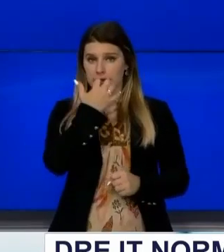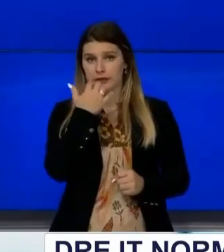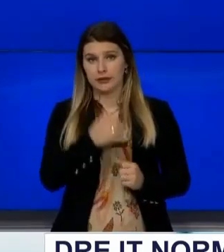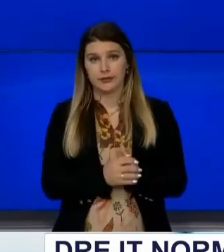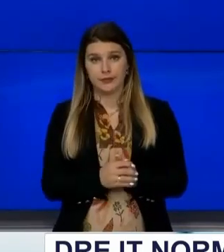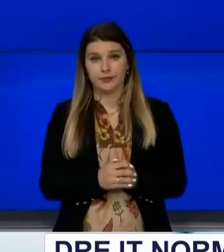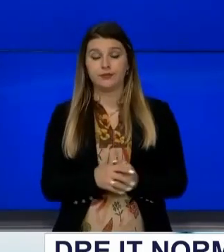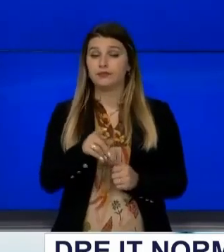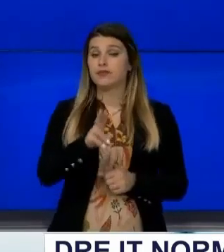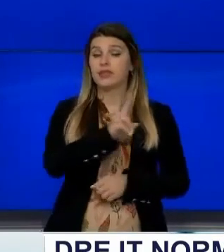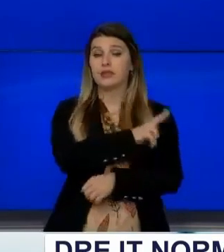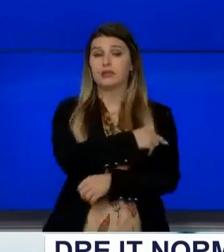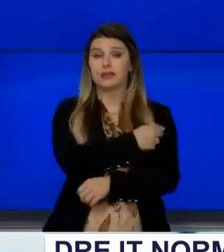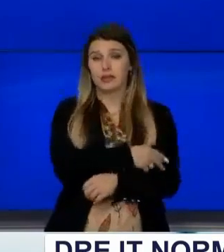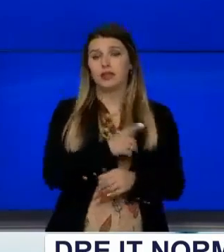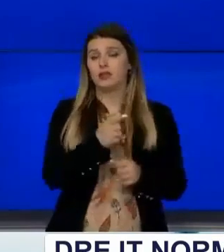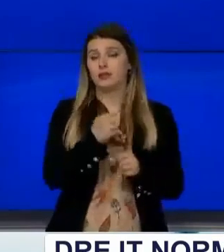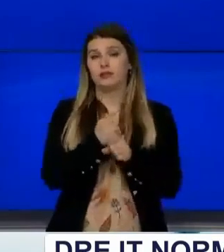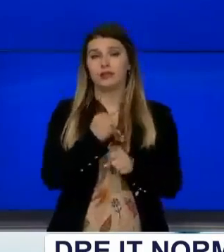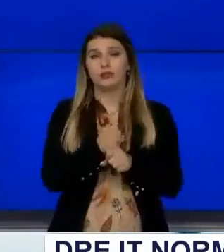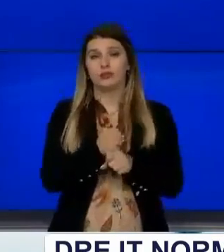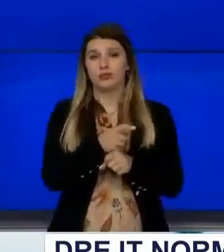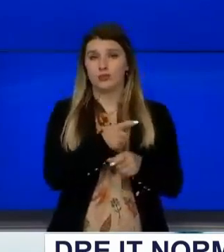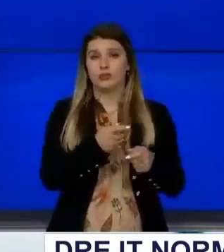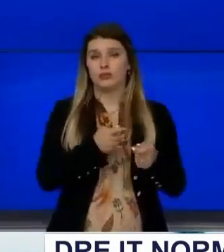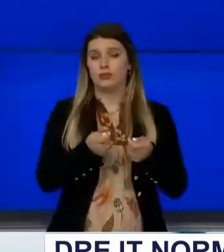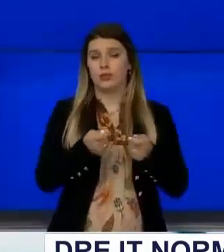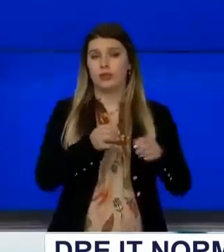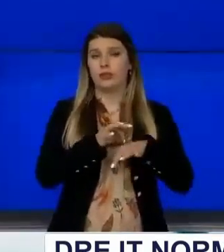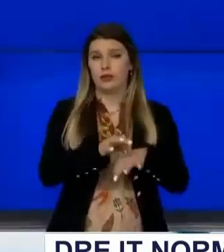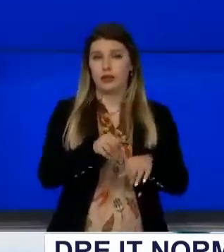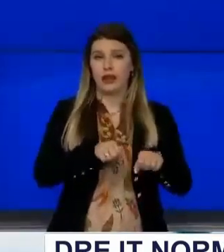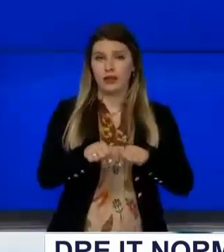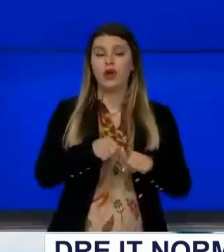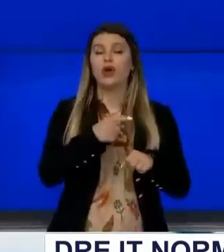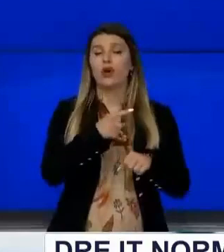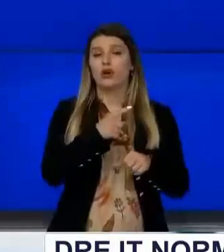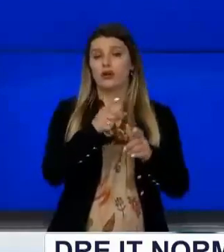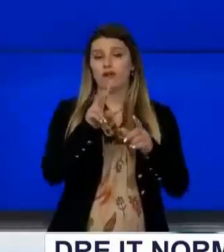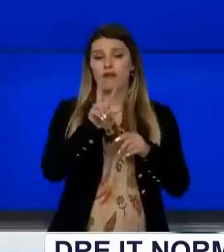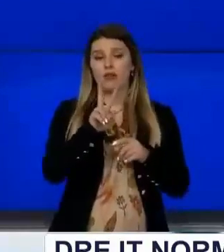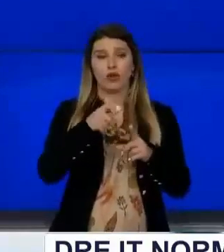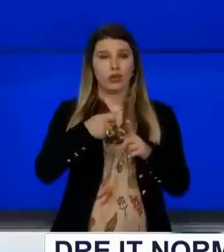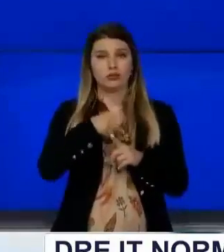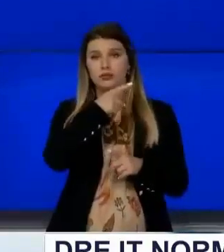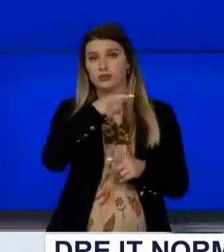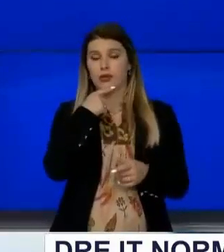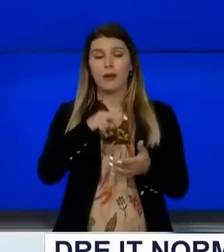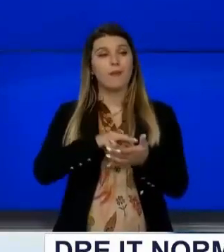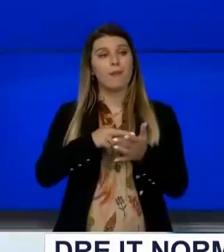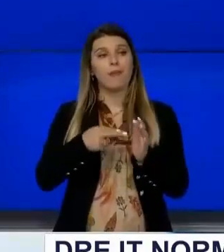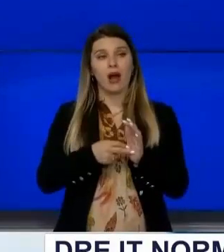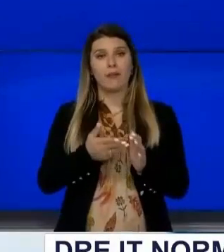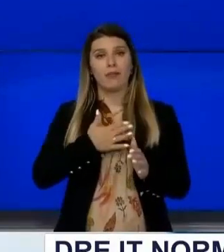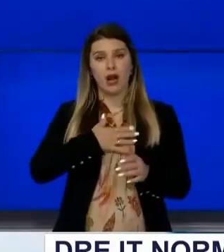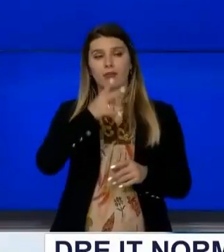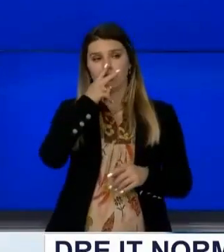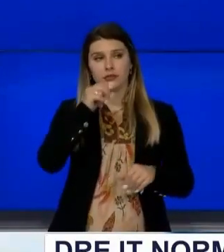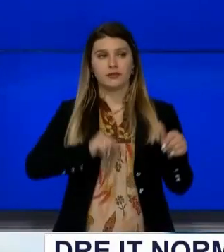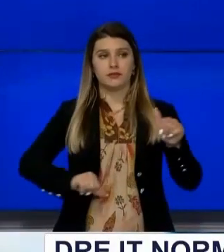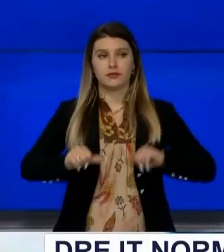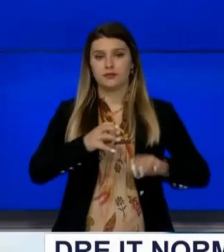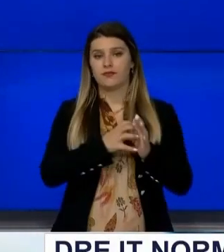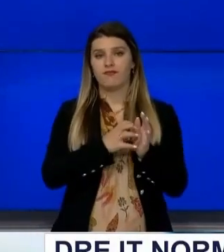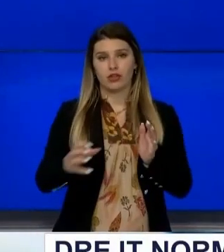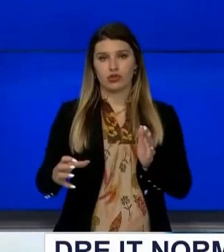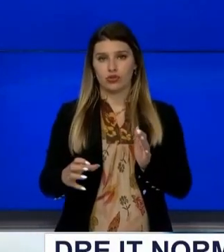spitalor klinike universitar Valbon Krasnici Tha se do të arduin planin edhe për rikthimin e intervenimeve kirurgjike Po dje